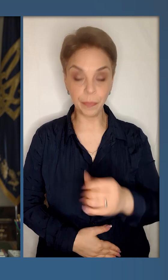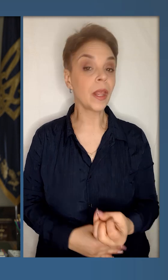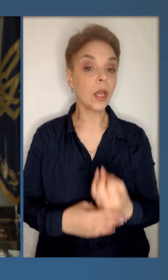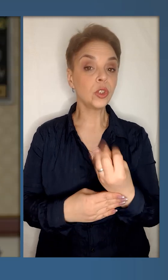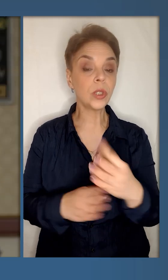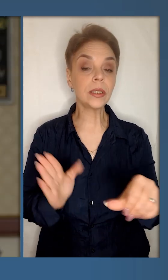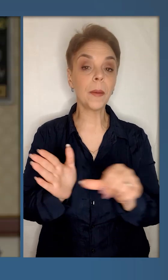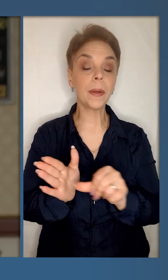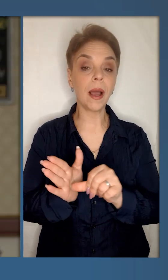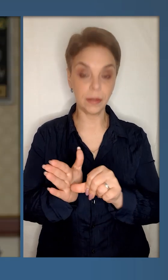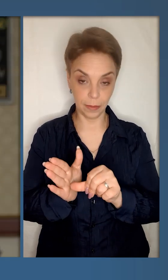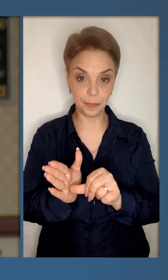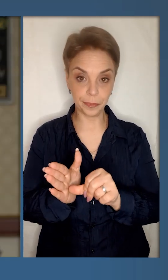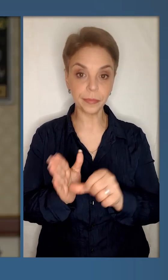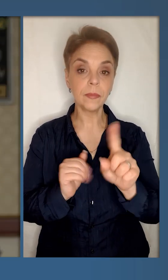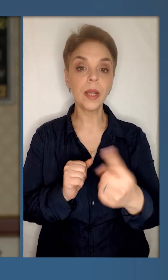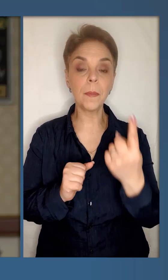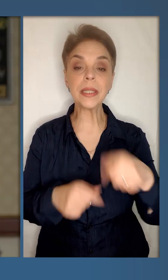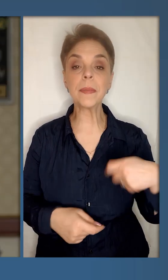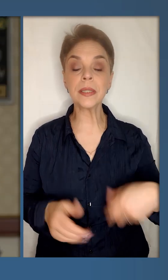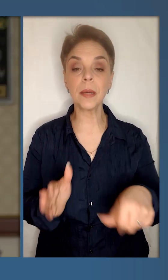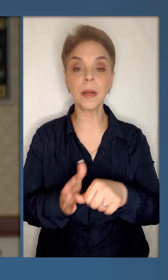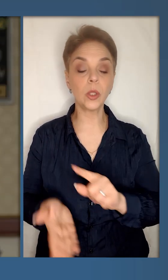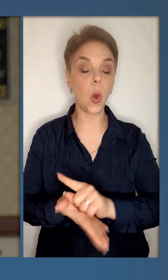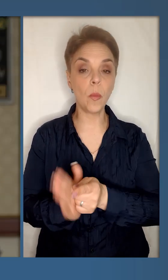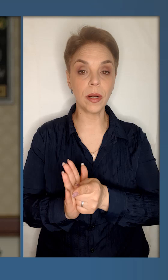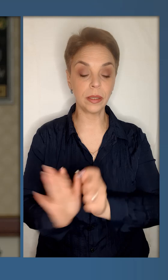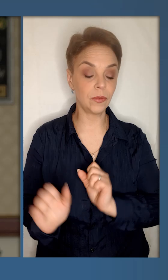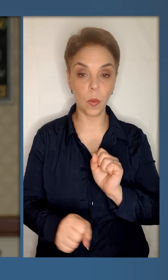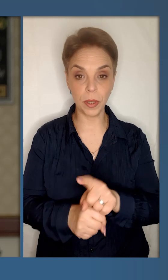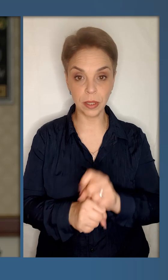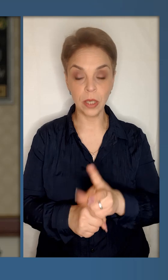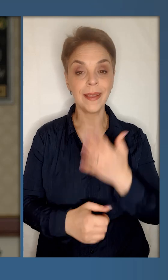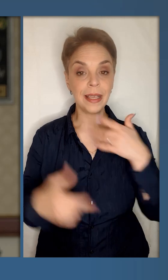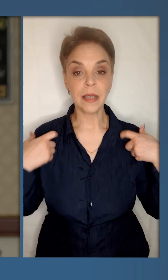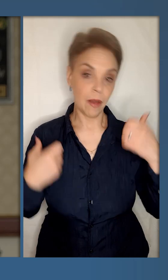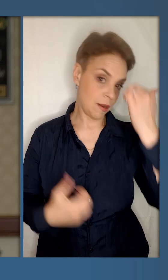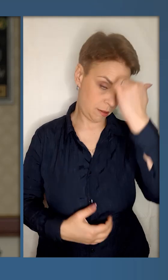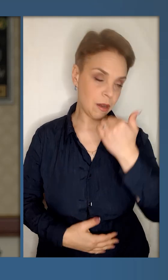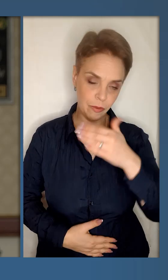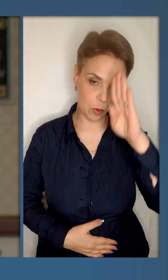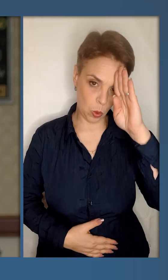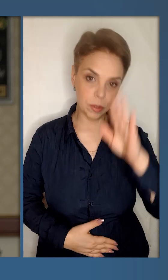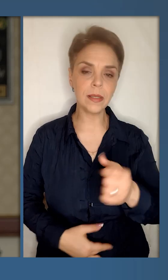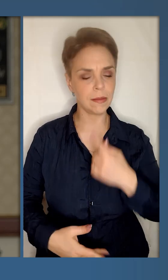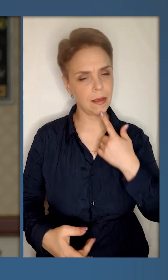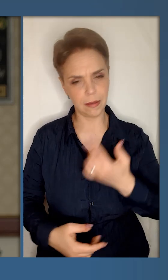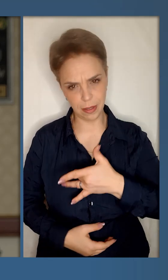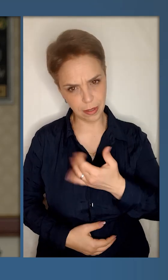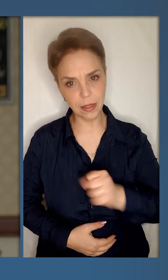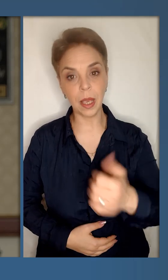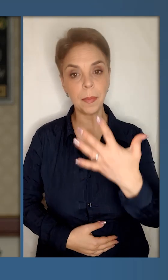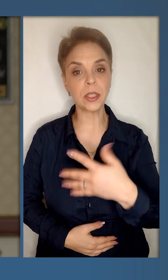14-та бригада та 1-я президентська бригада оперативного призначення Нацгвардії. Дякую вам, хлопці,